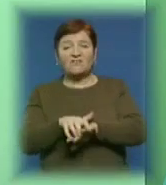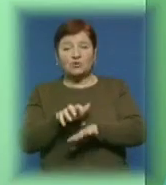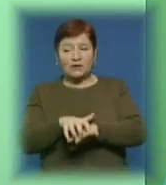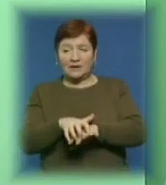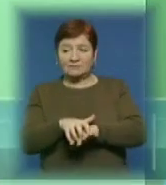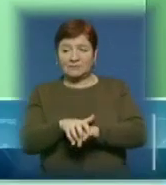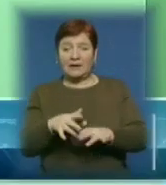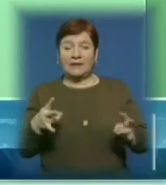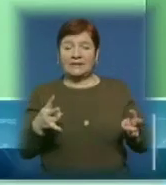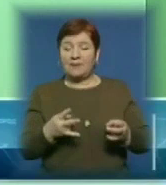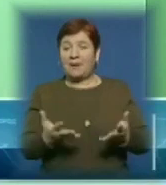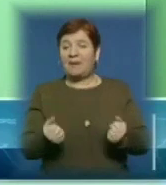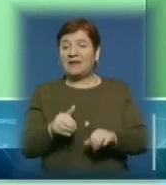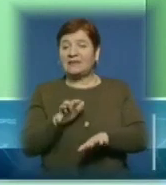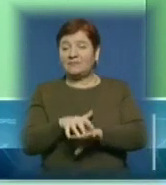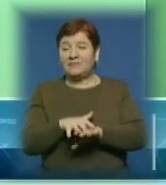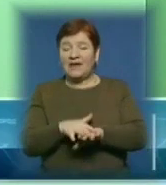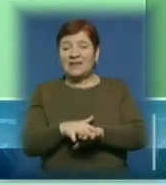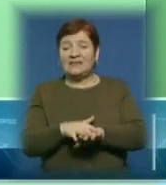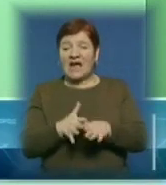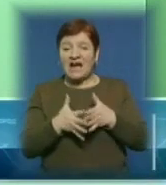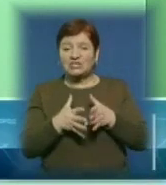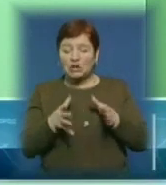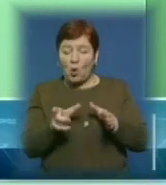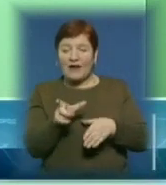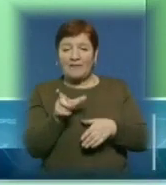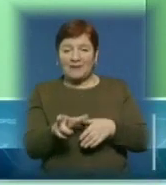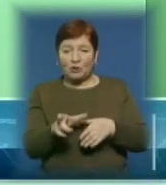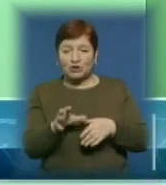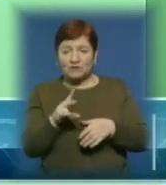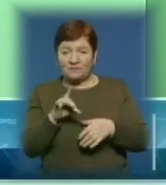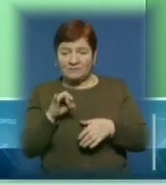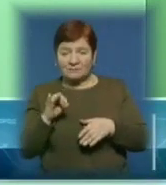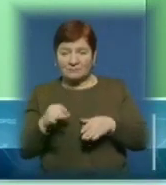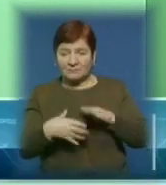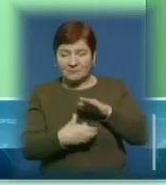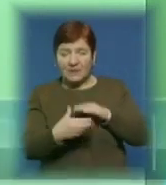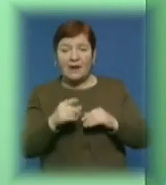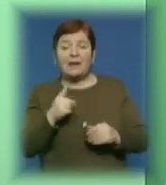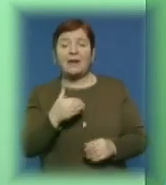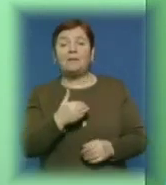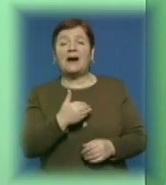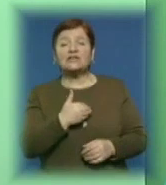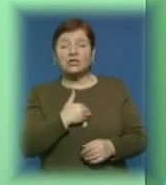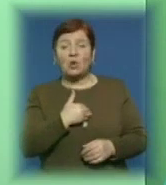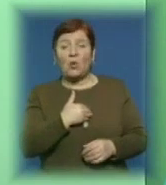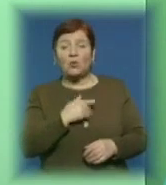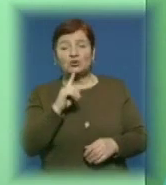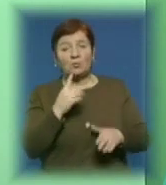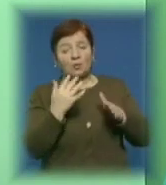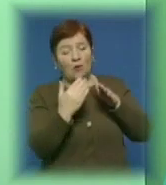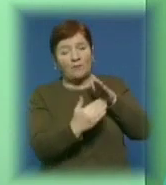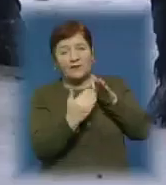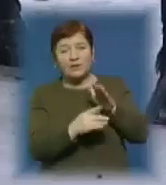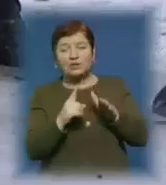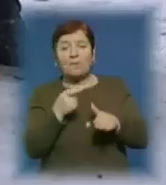брати взуття на широкій подошві, щоб мягка була подошва. І бажано з протектором великим, щоб вона менше